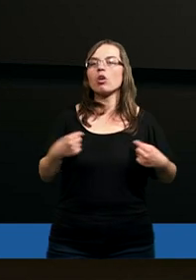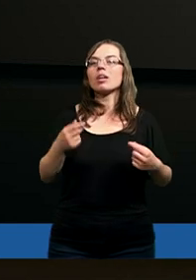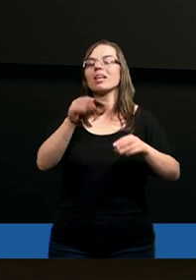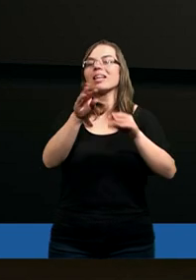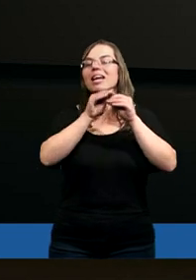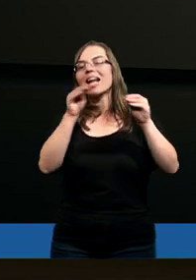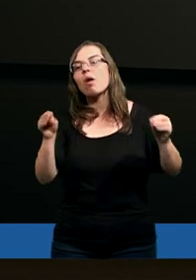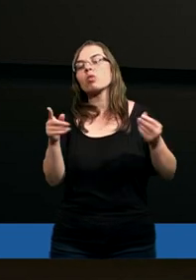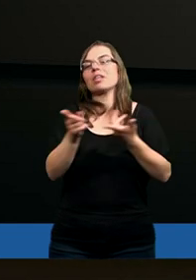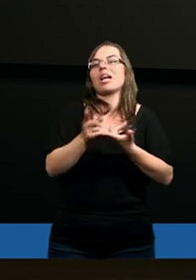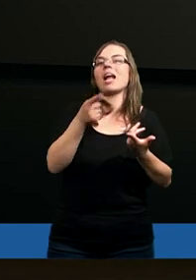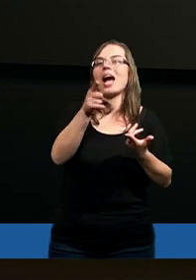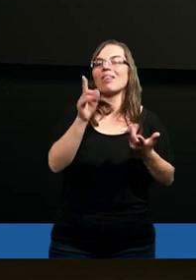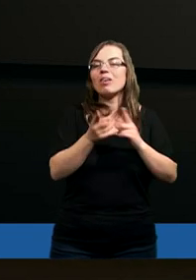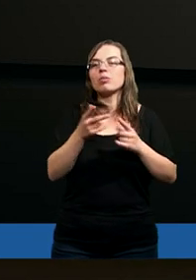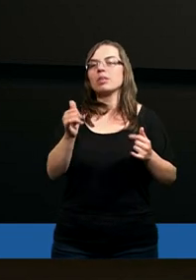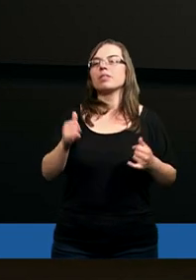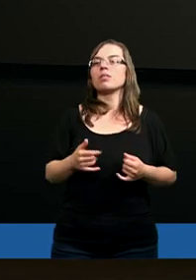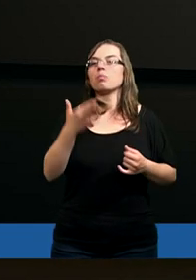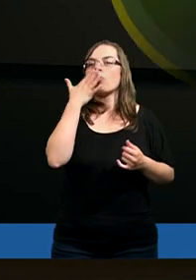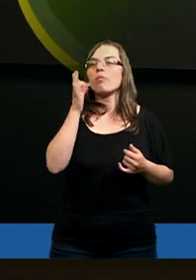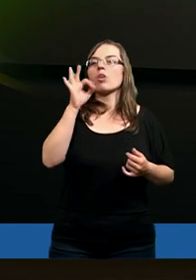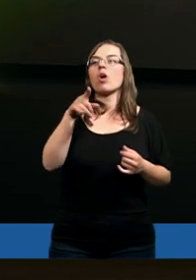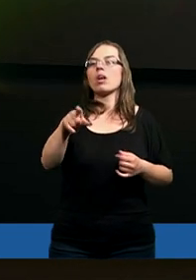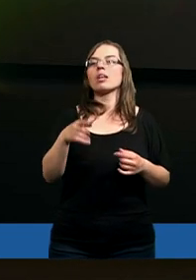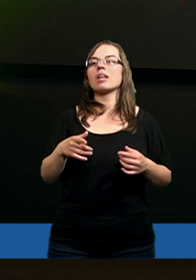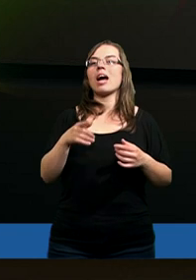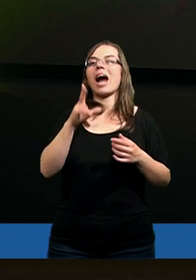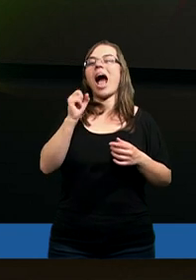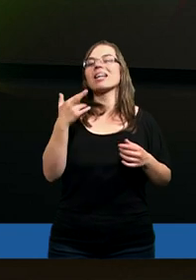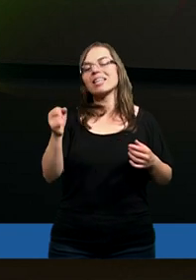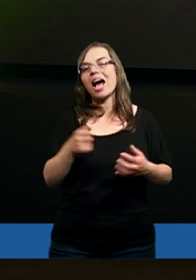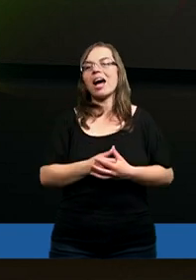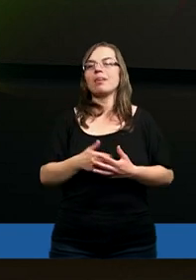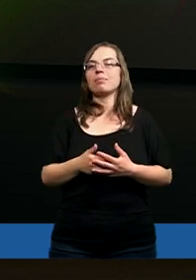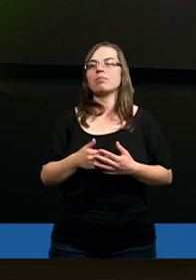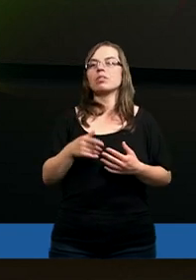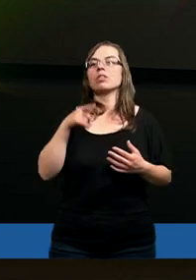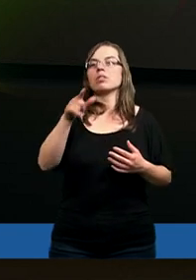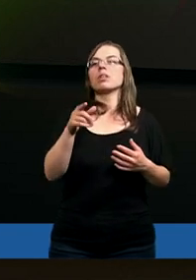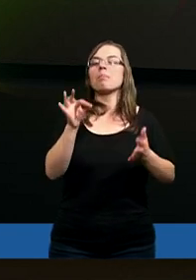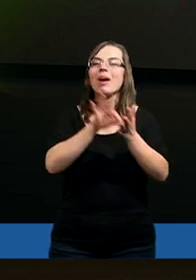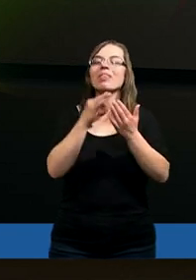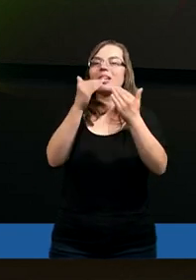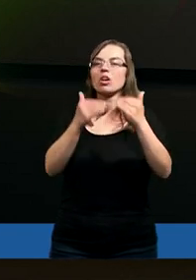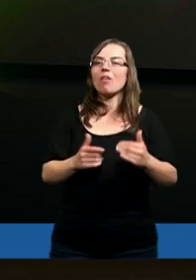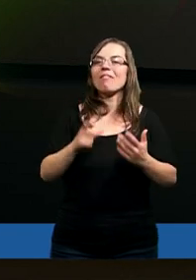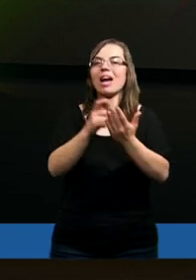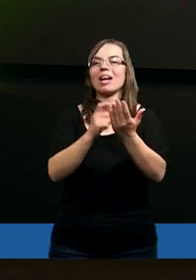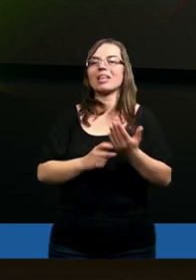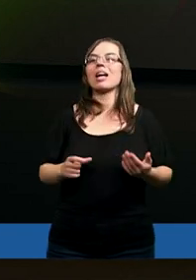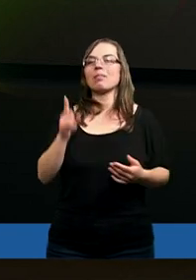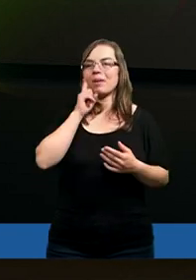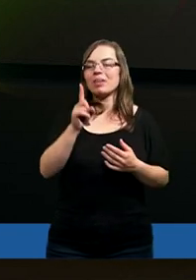i o tych nauczycielach kłamstwa, to mówi, że poszli drogą Kaina. Kolejny przykład taki